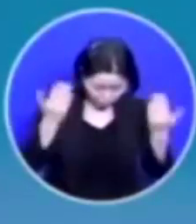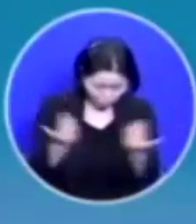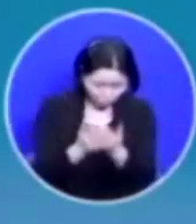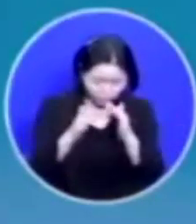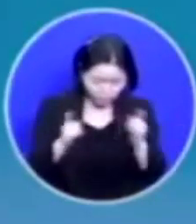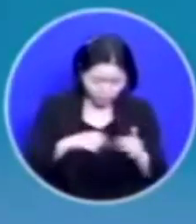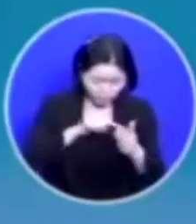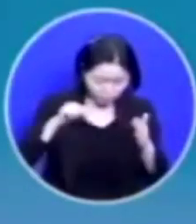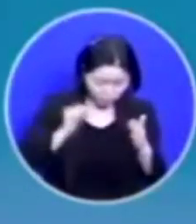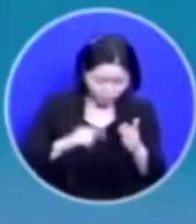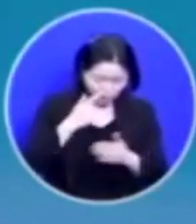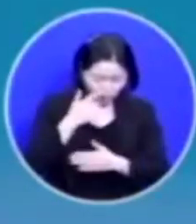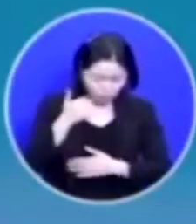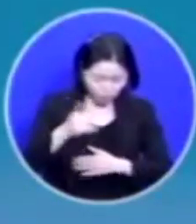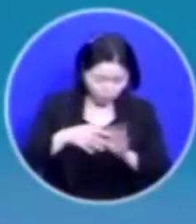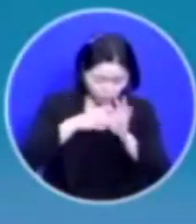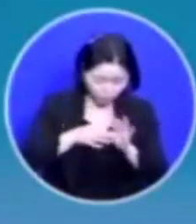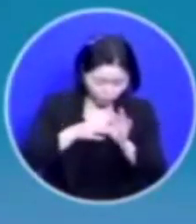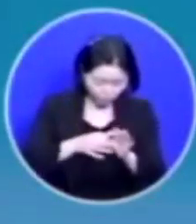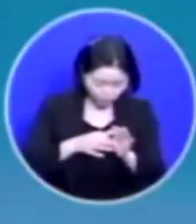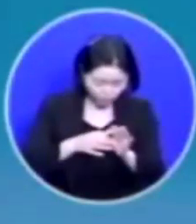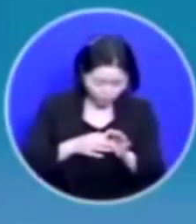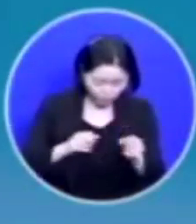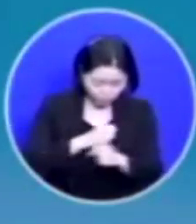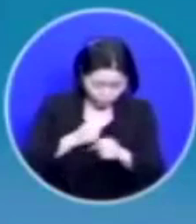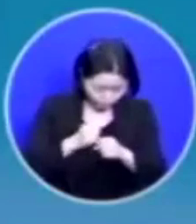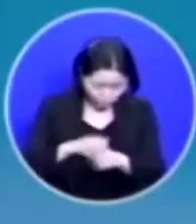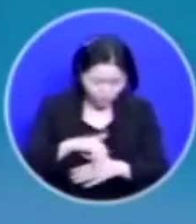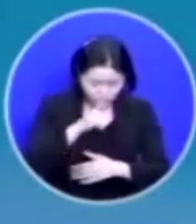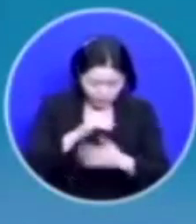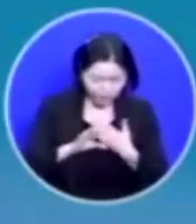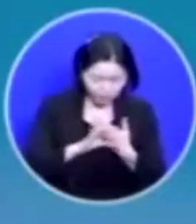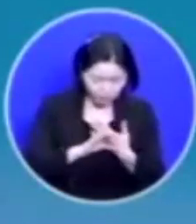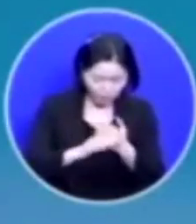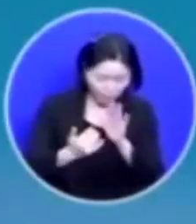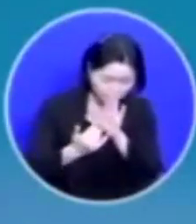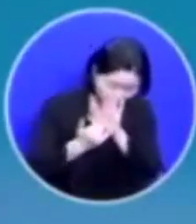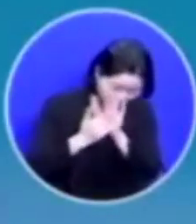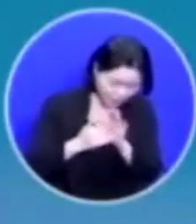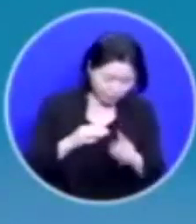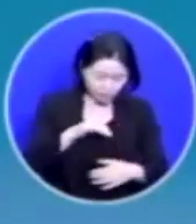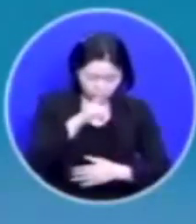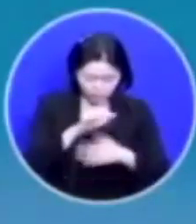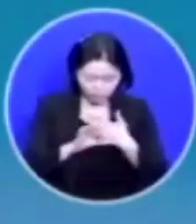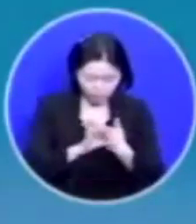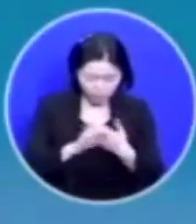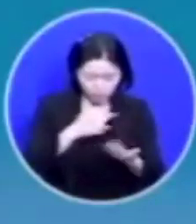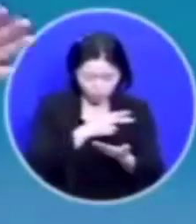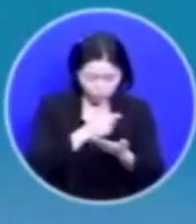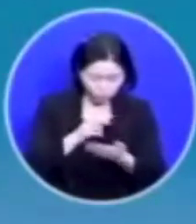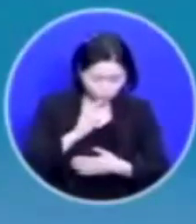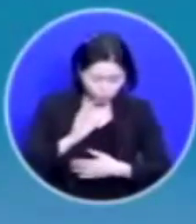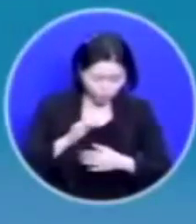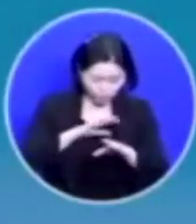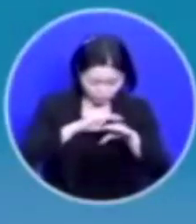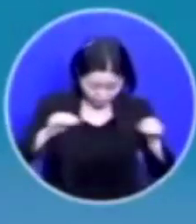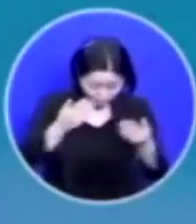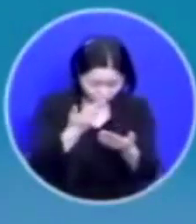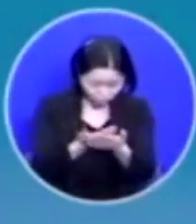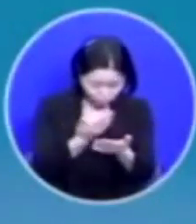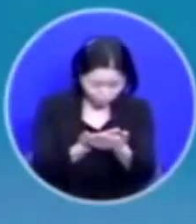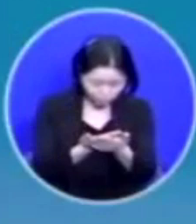부모님과의 관계에 묶인 것이 있다면 막힌 것이 있다면 주여 해결해 주소서